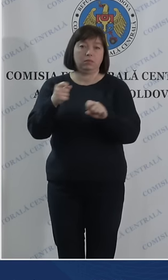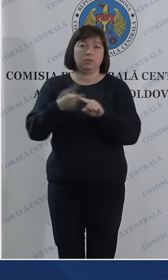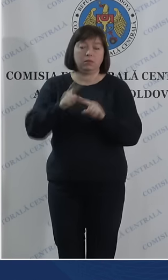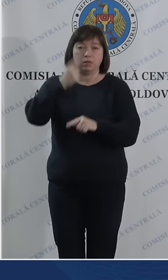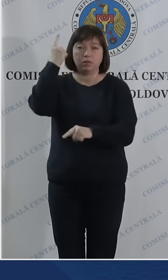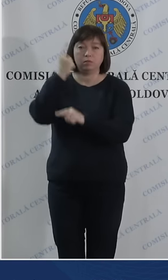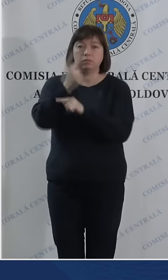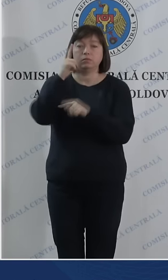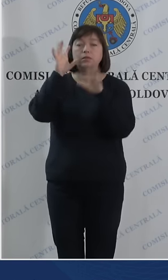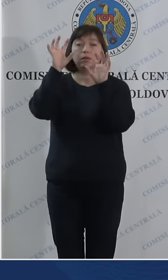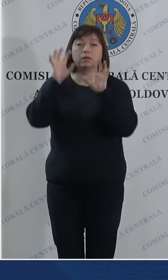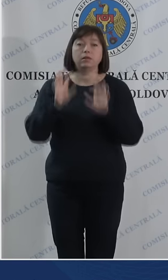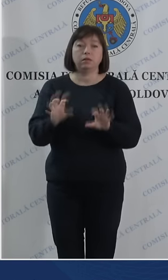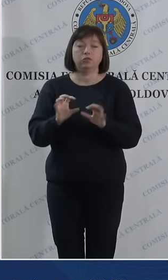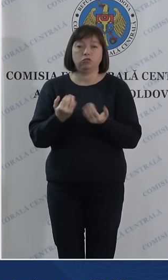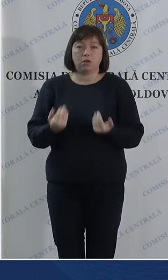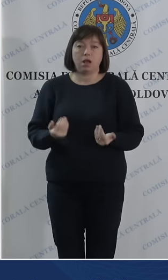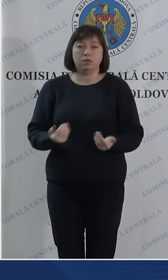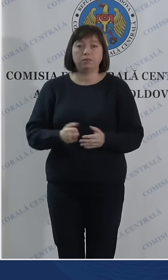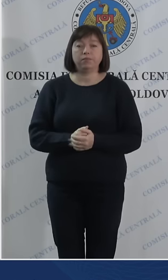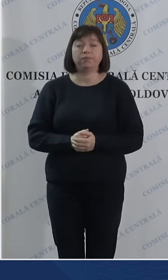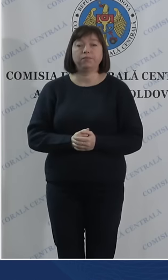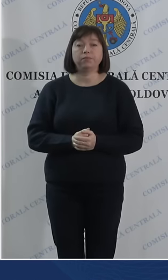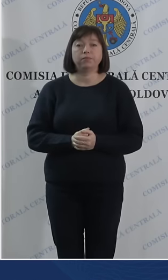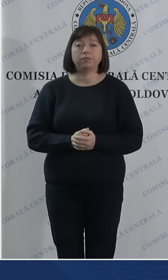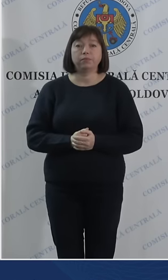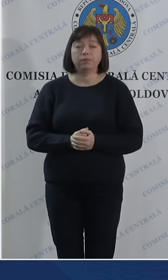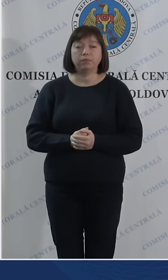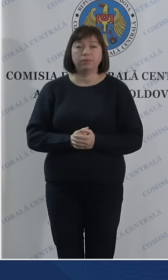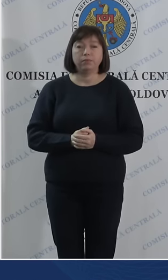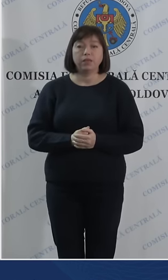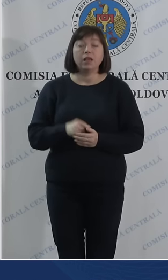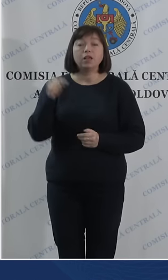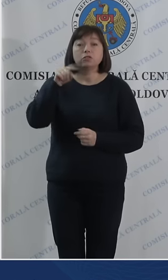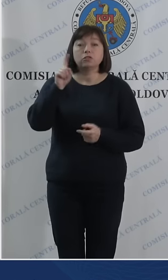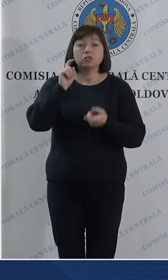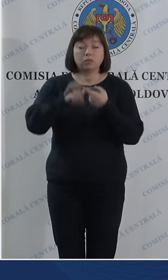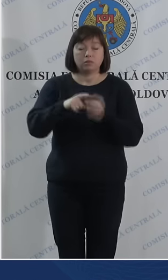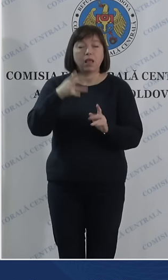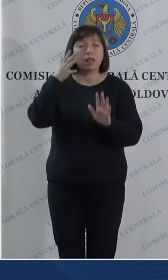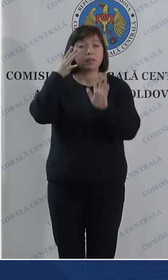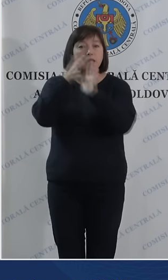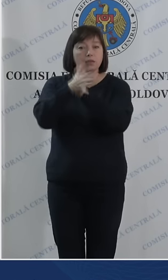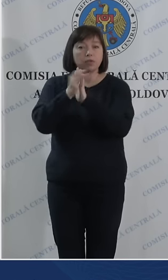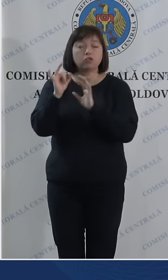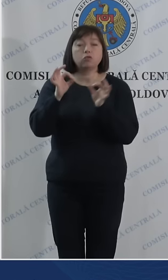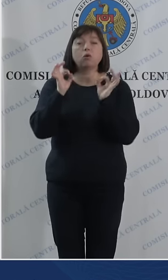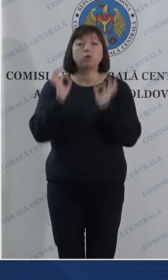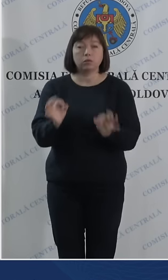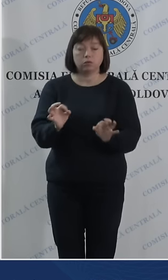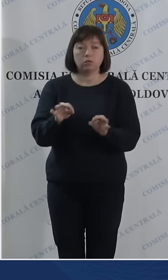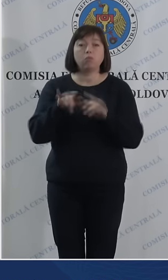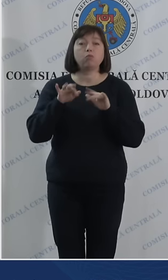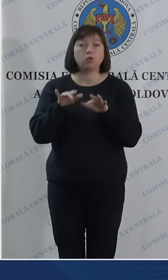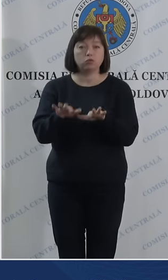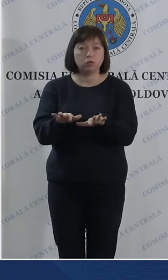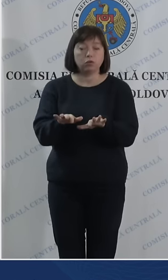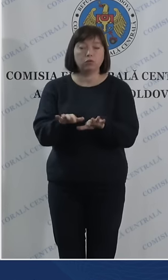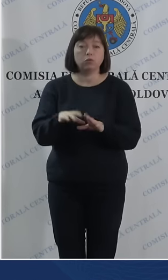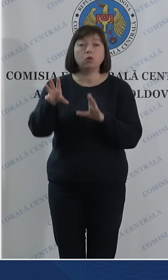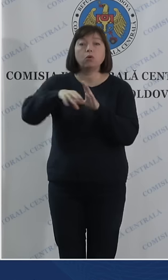interzise în această zi. În cei ce privește transparența și corectitudinea procesului,